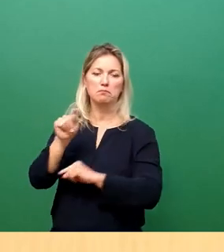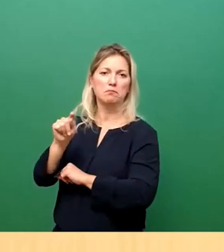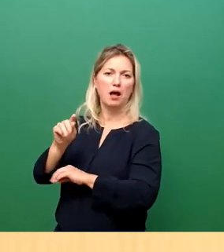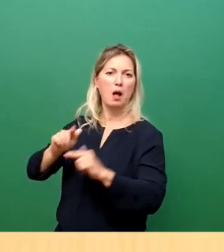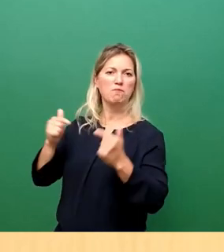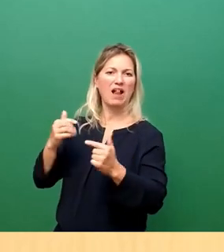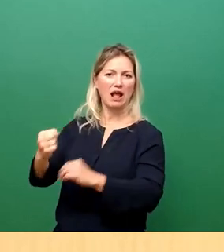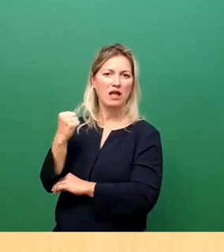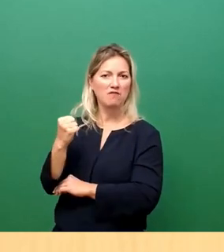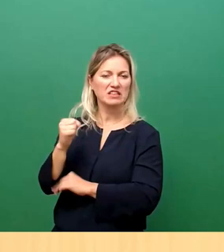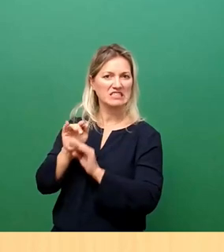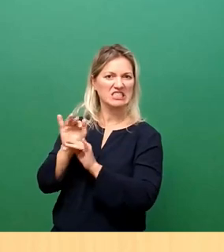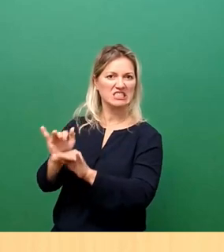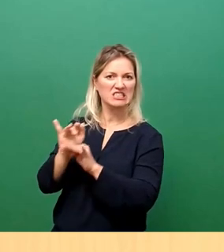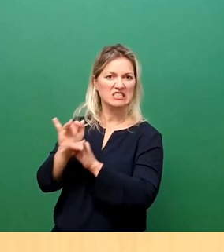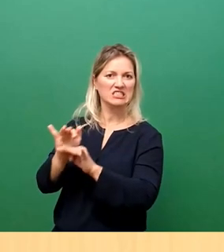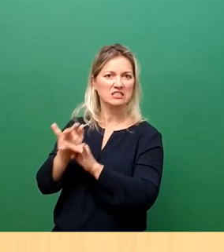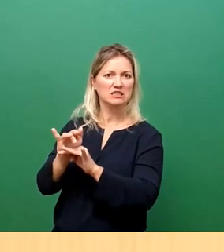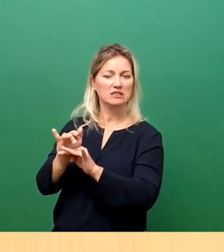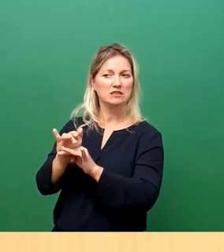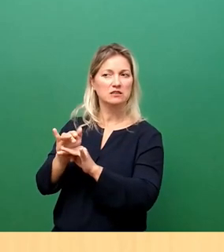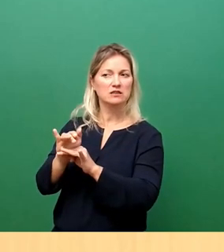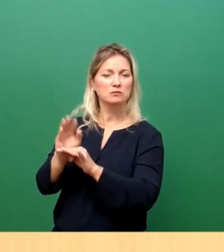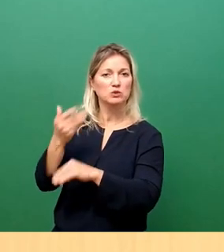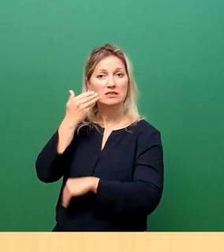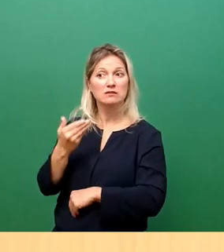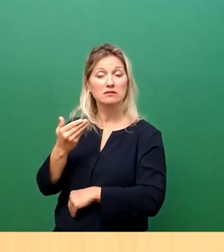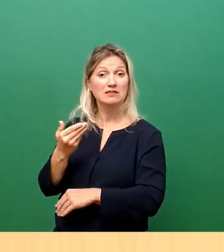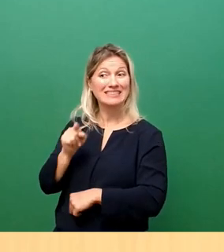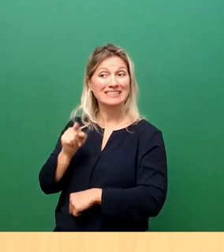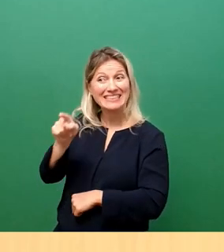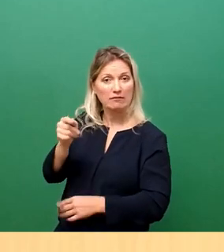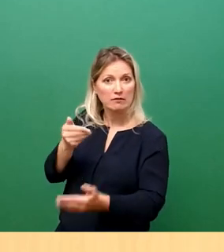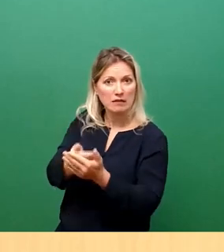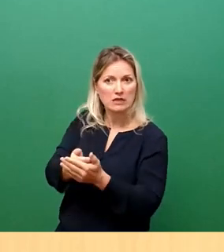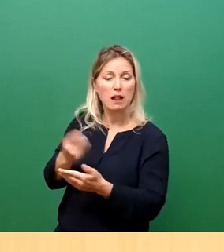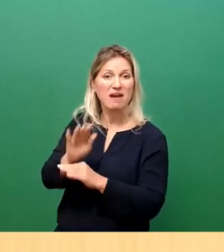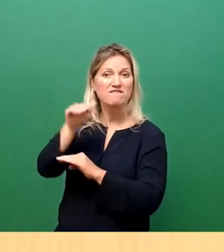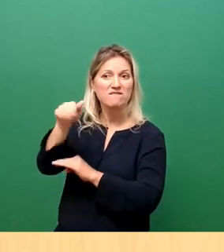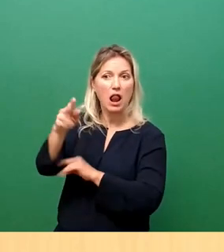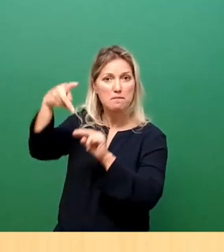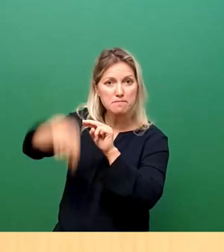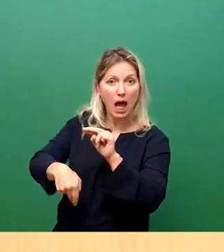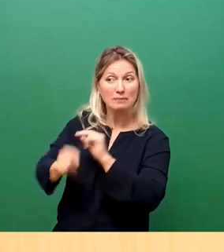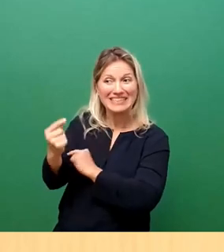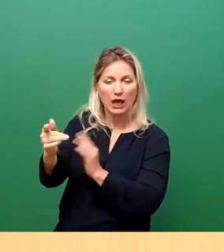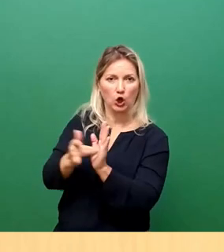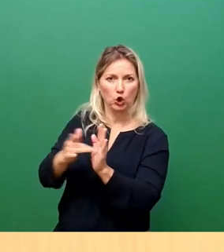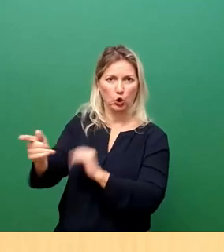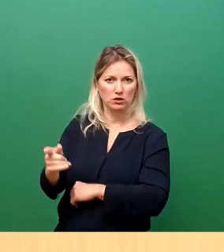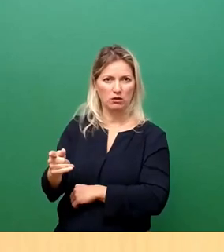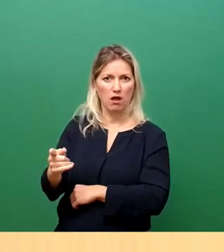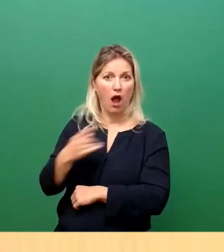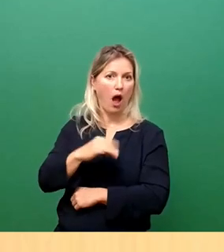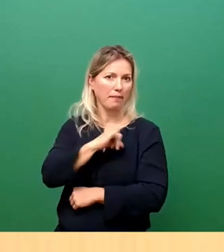dazu bringen, zu glauben, dass es an ihnen liegt, diese Welle nun endgültig zu beenden. Aber es ist wieder einmal zu